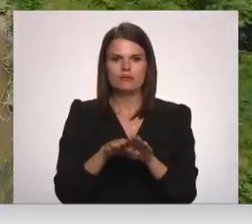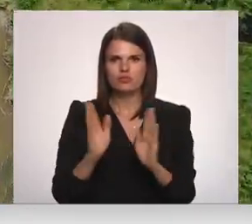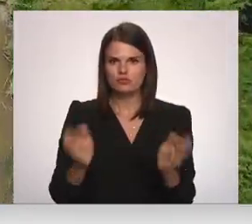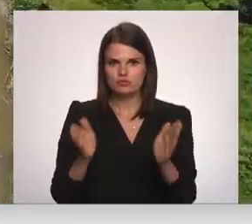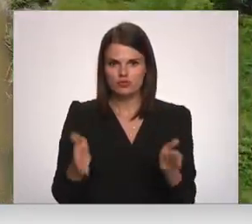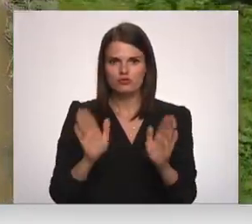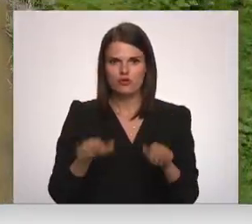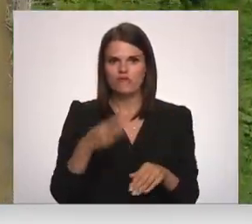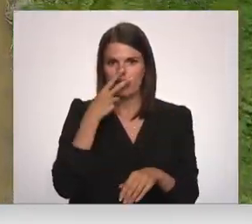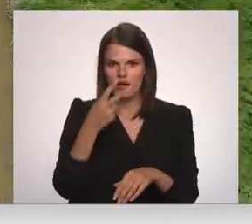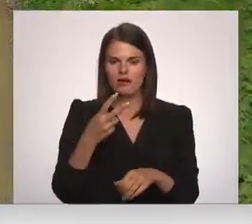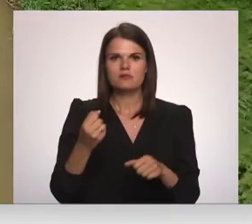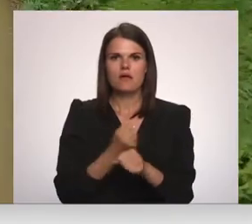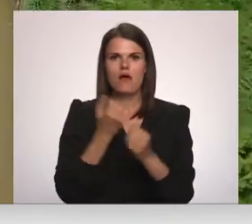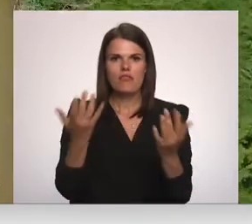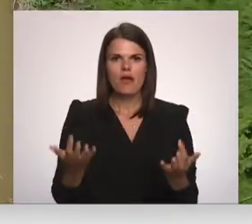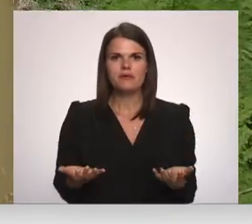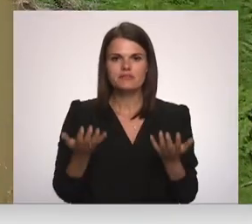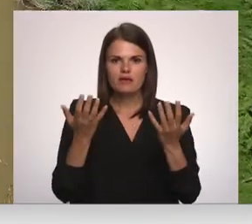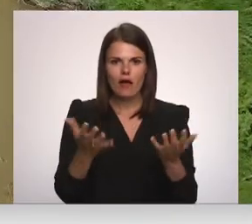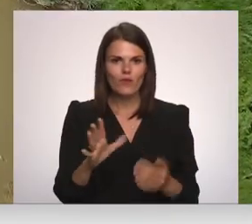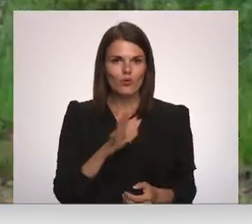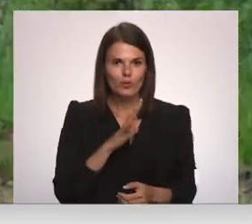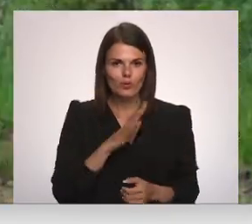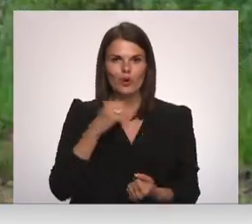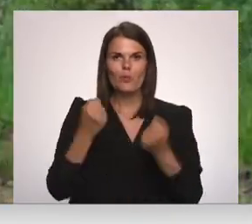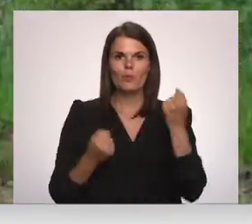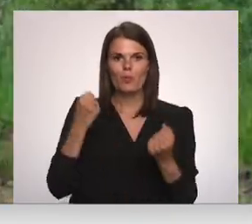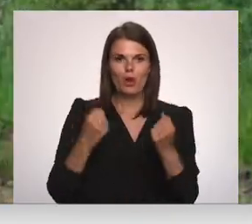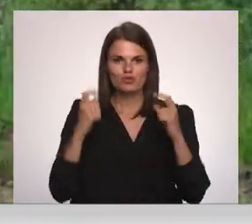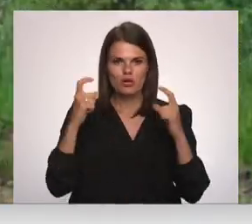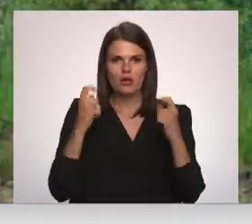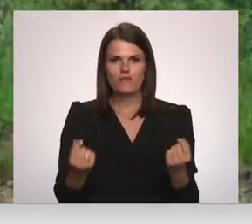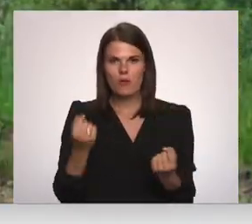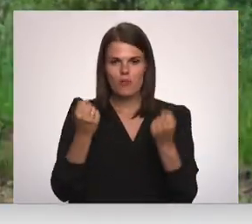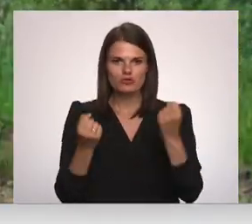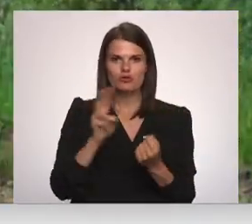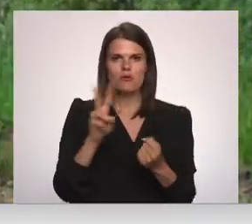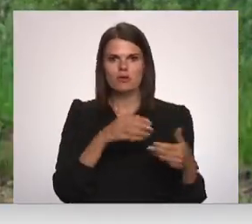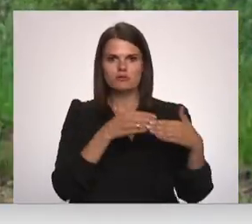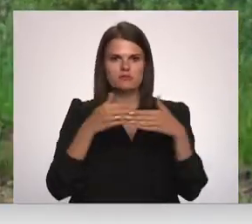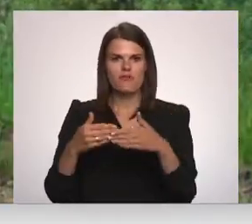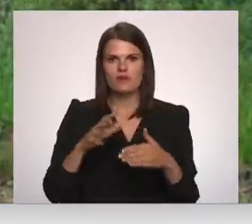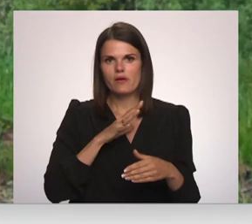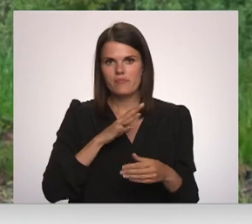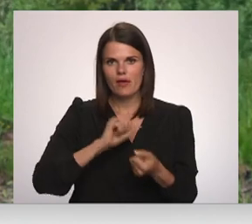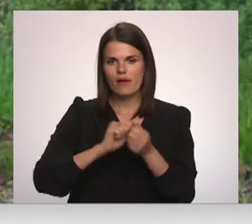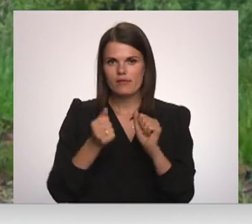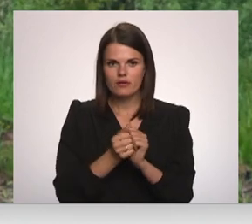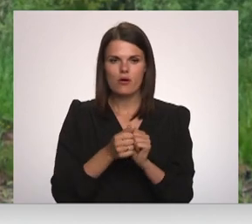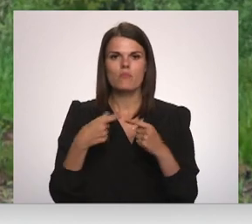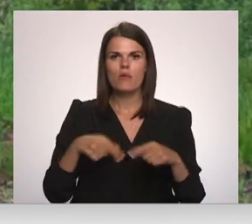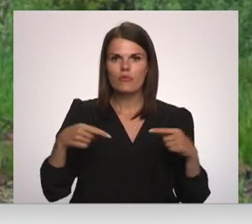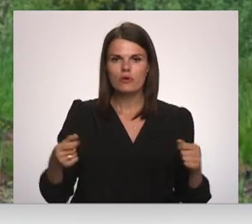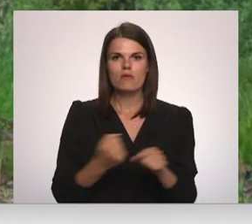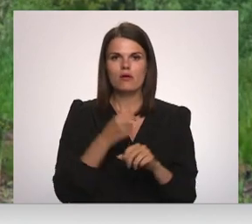Redzams pēdus gan ekskavatoru, gan arī smagās automašīnas, kas ir vedušas šo krāvu klāt. Materiāls ir